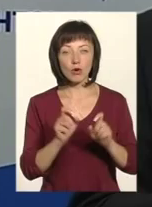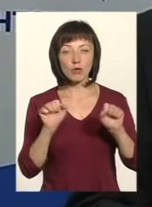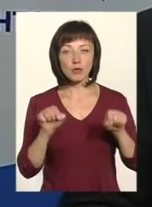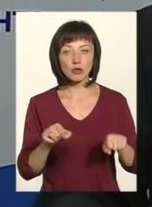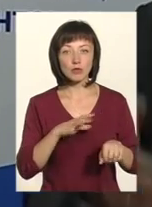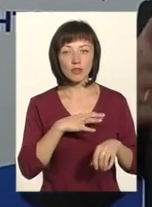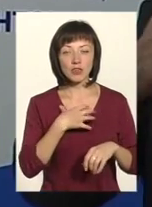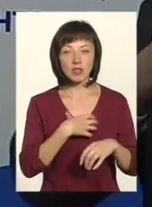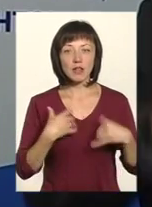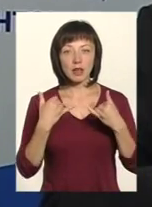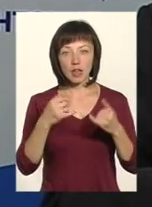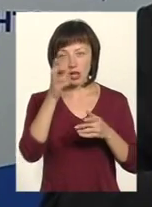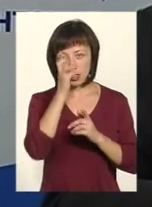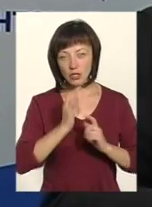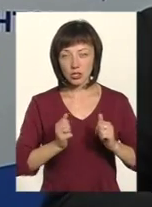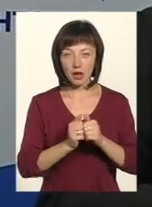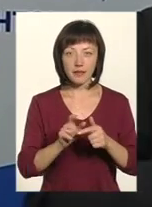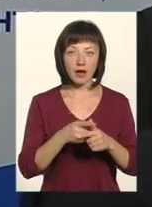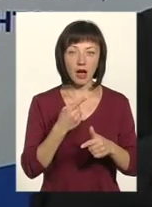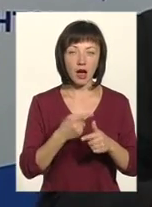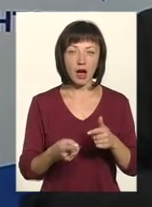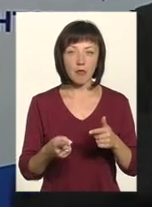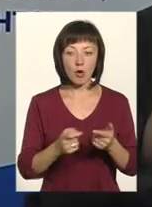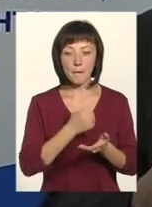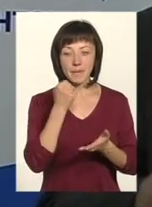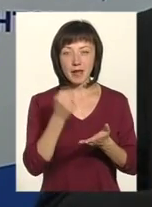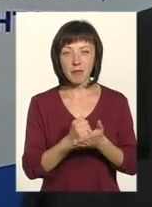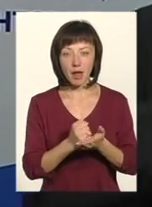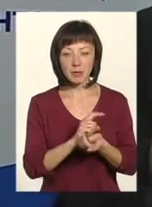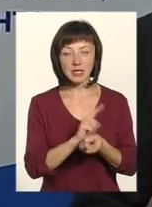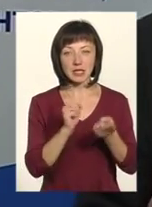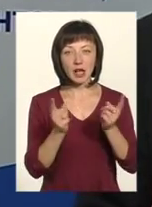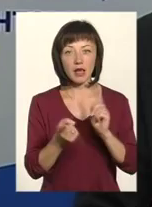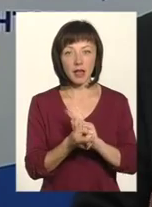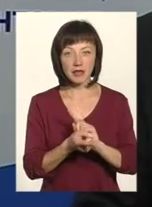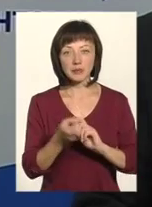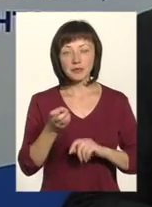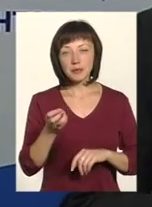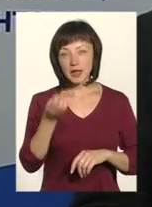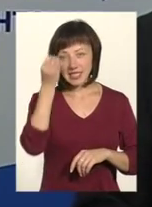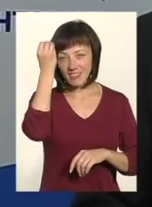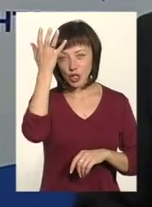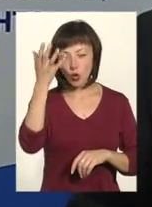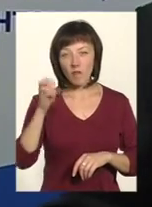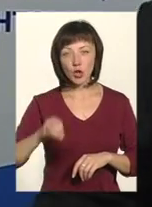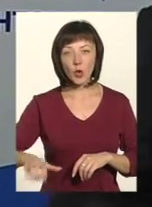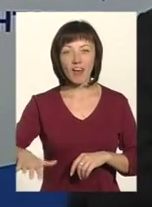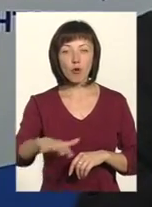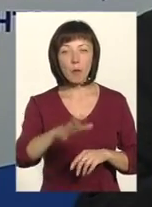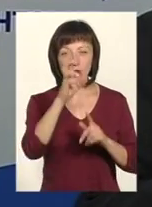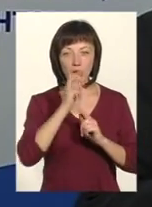для держави. Або ми їх приймаємо і станємо цивілізованою європейською країною, або ми